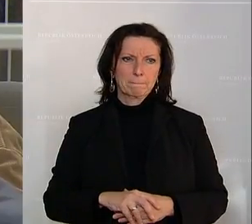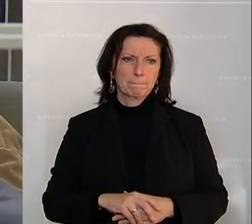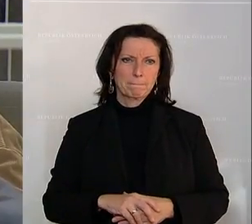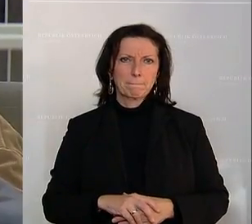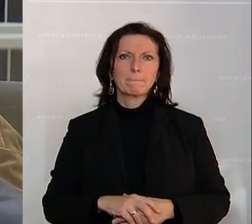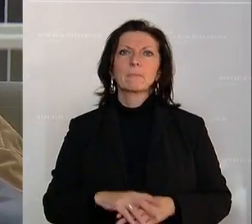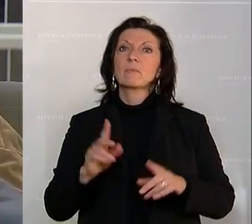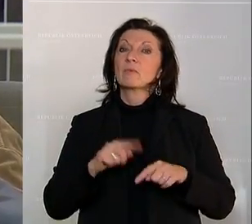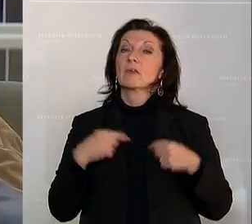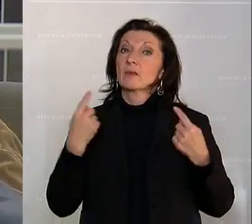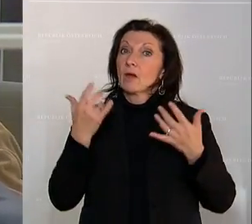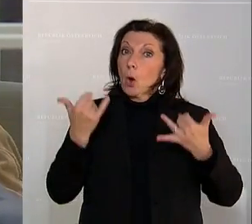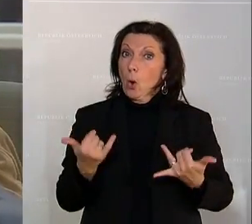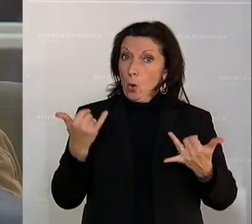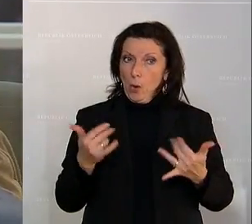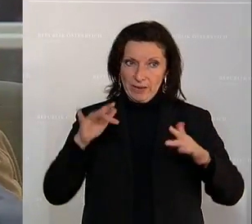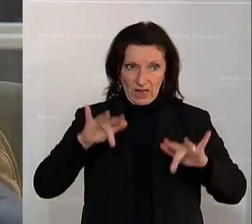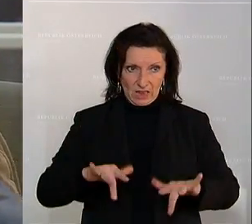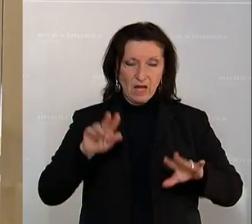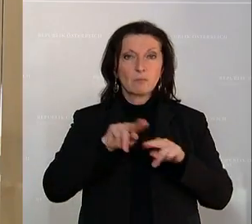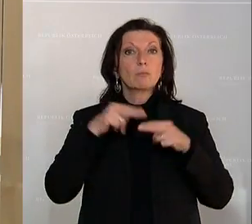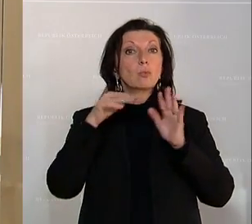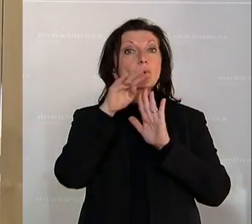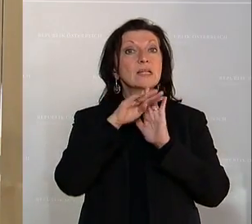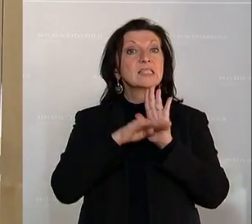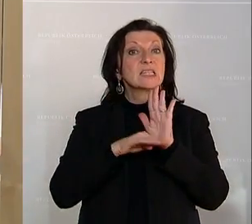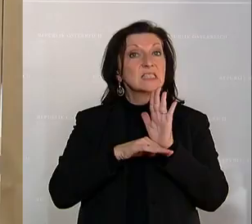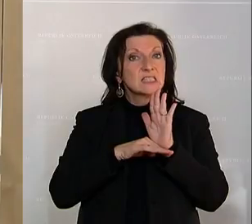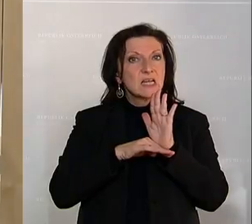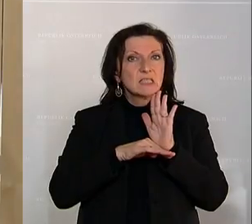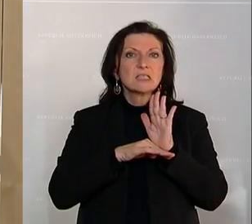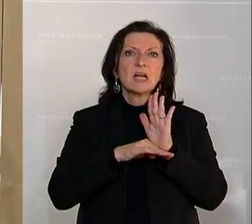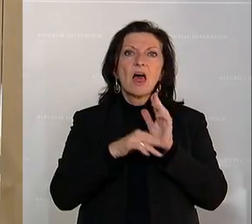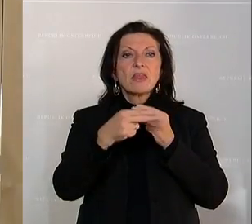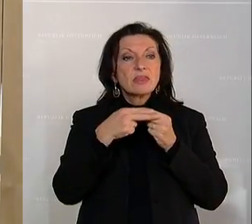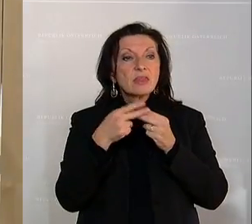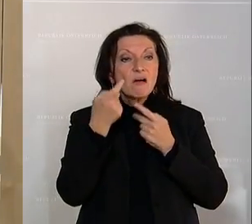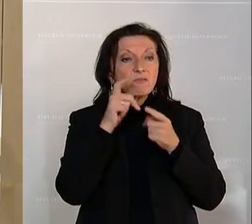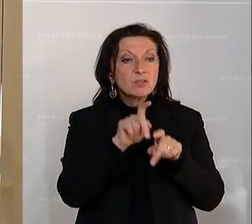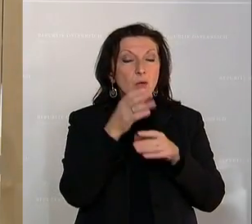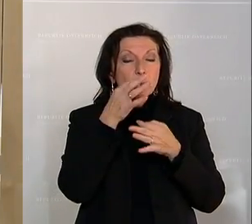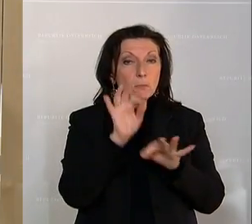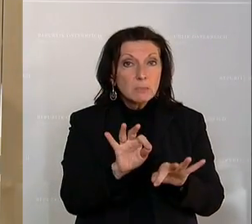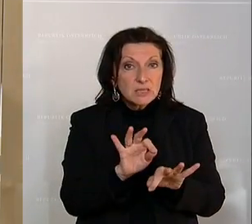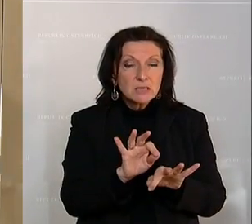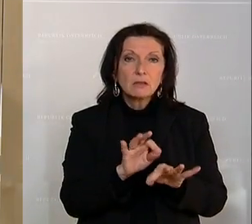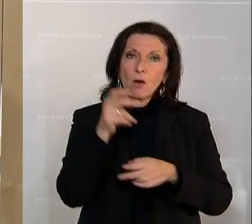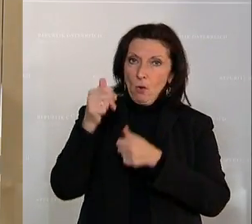Wir behandeln heute die Novellierung des Bundesgesetzes zur Verbesserung der Nahversorgung und der